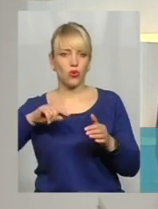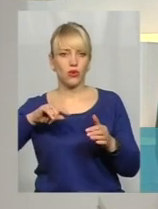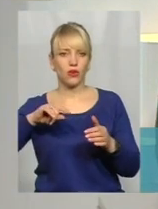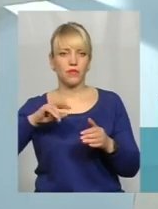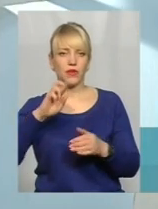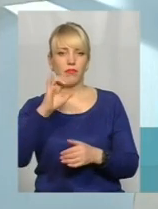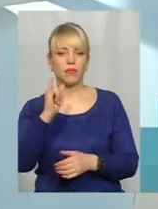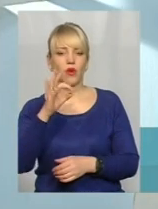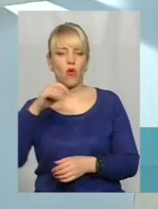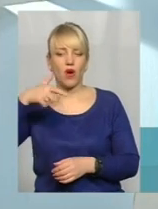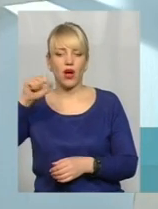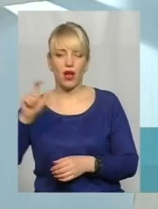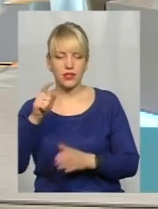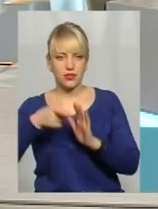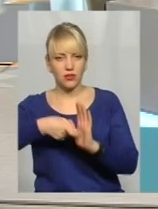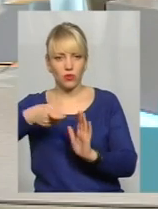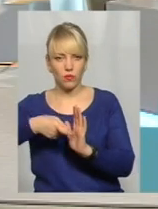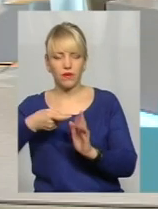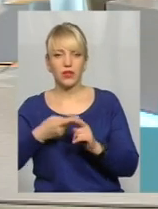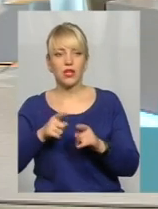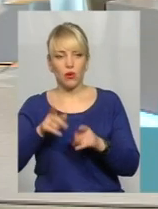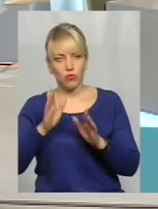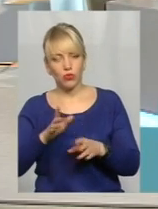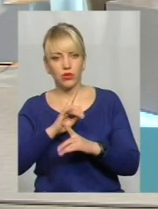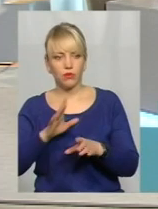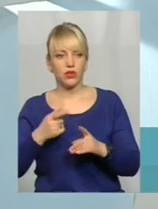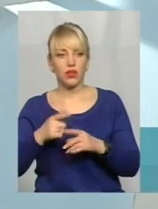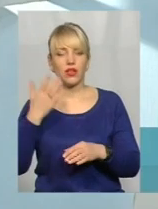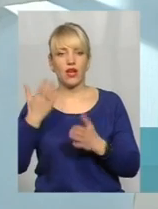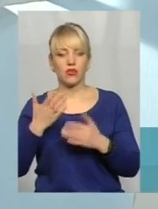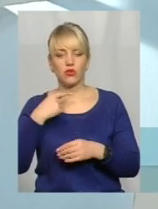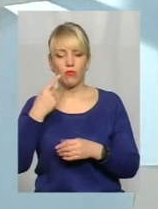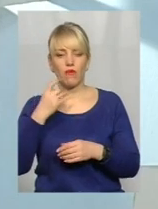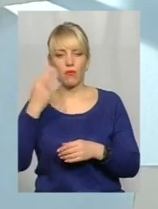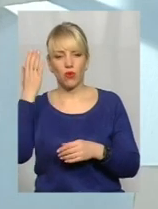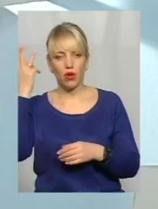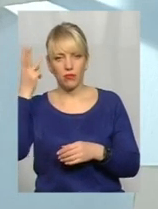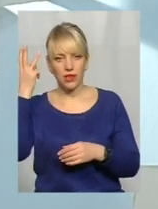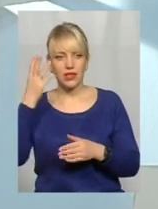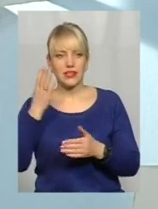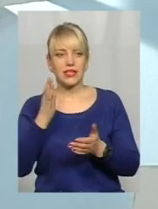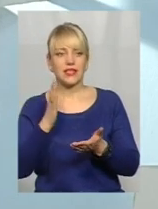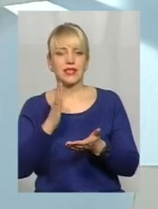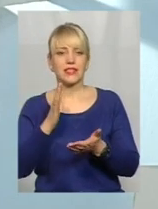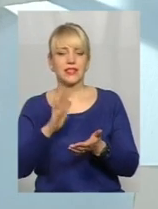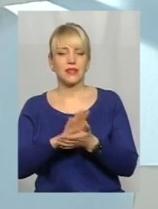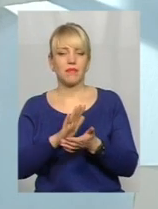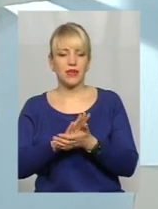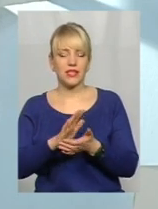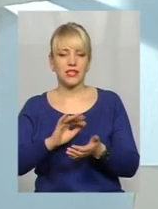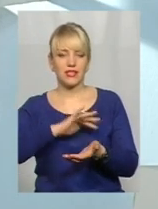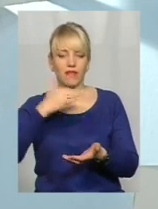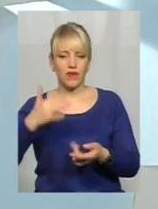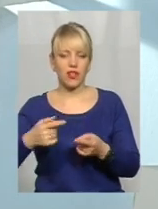і є? Дякую вам. Якщо мова йде про Хмельницьке сміттєзвалище, то там вже є установка з дегазації. Це установка, яка